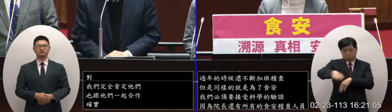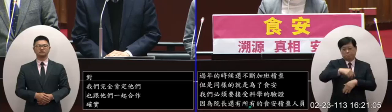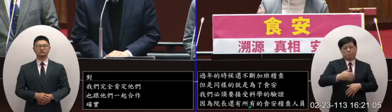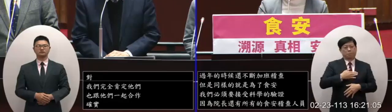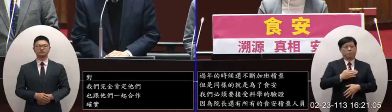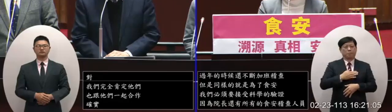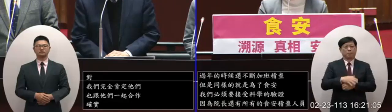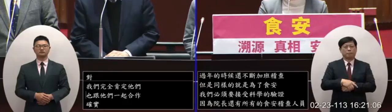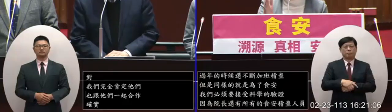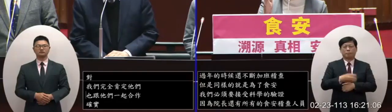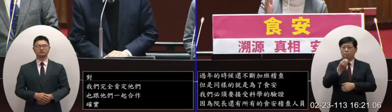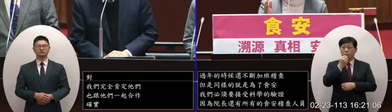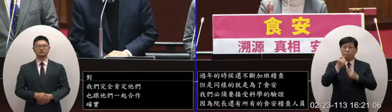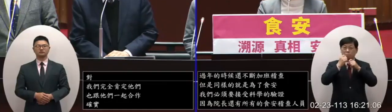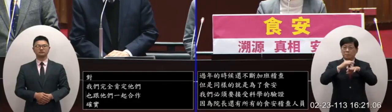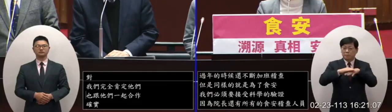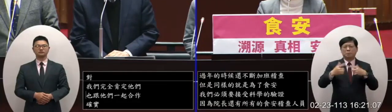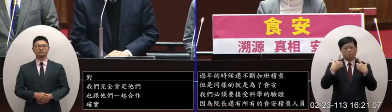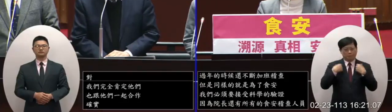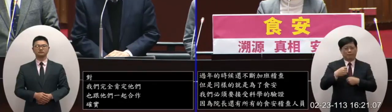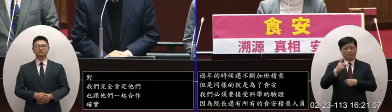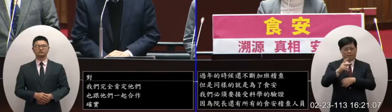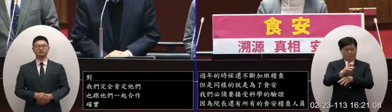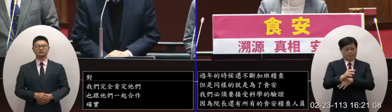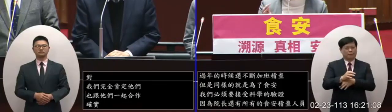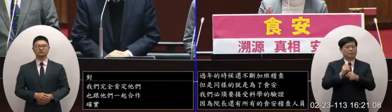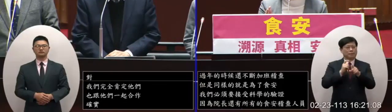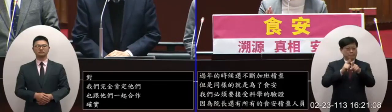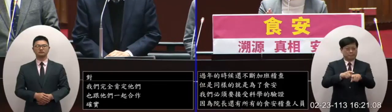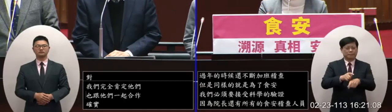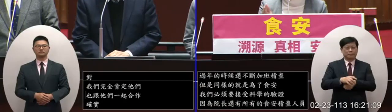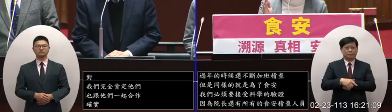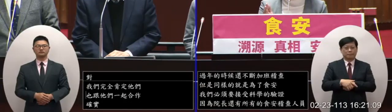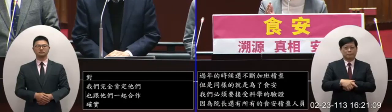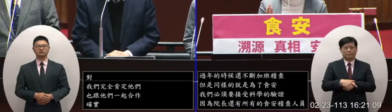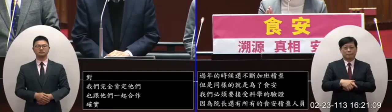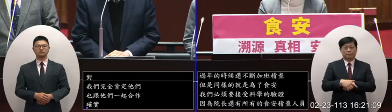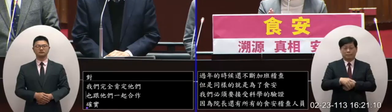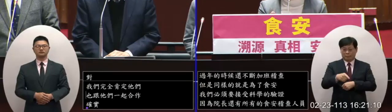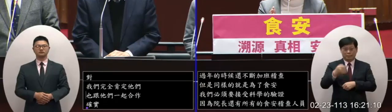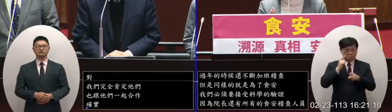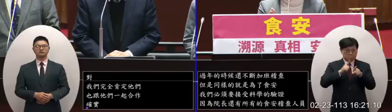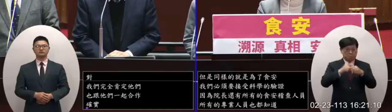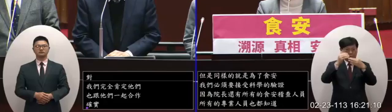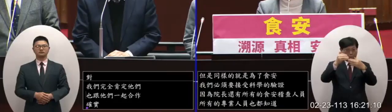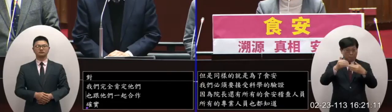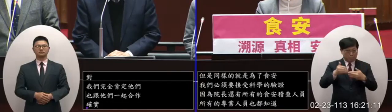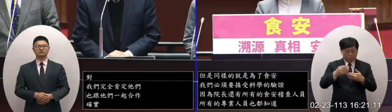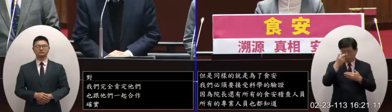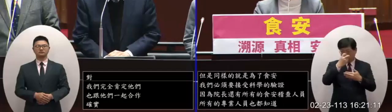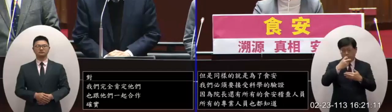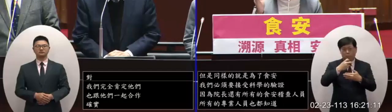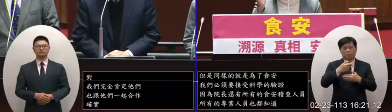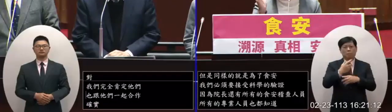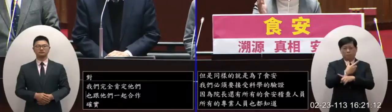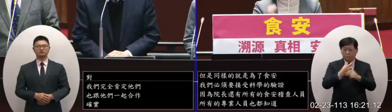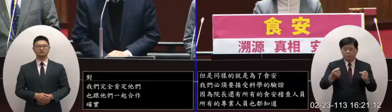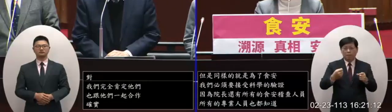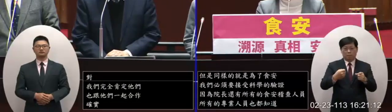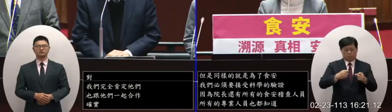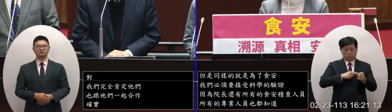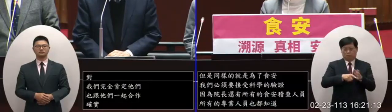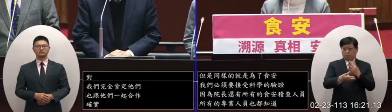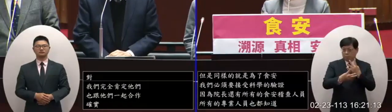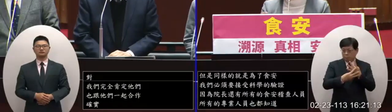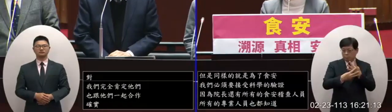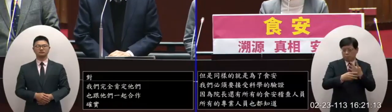知道食安是科學的我們科學的驗證是大家必須要有用